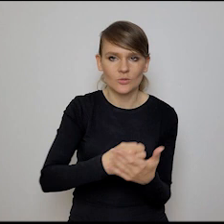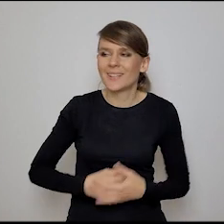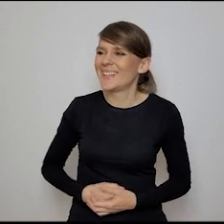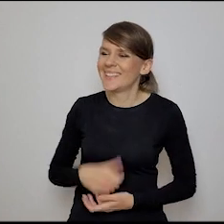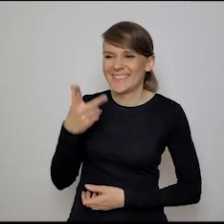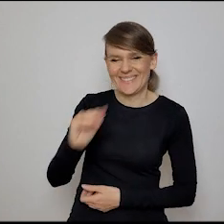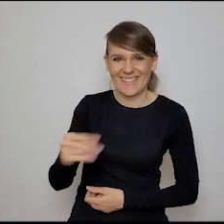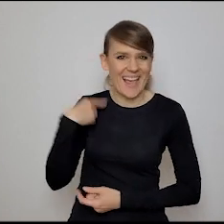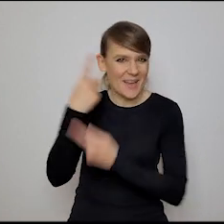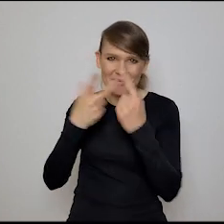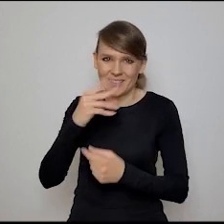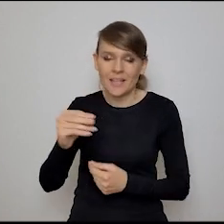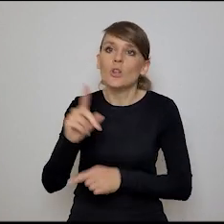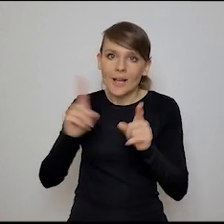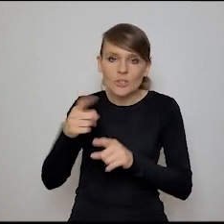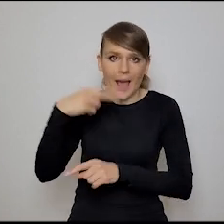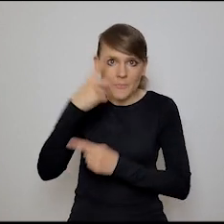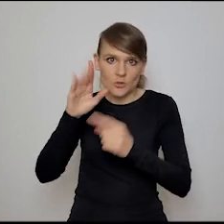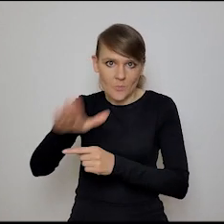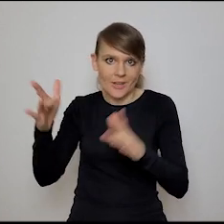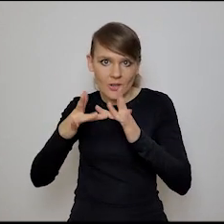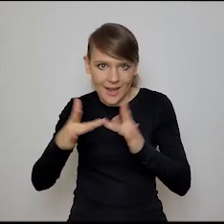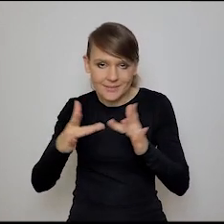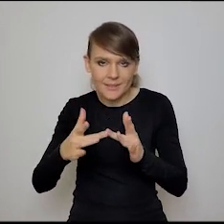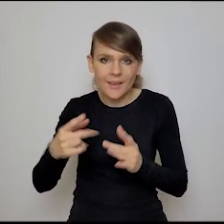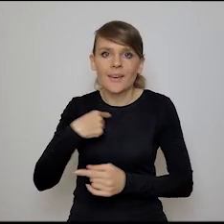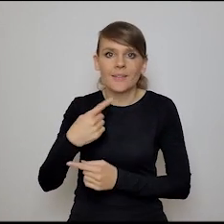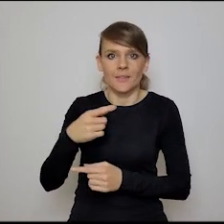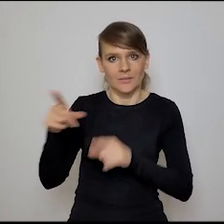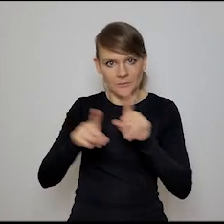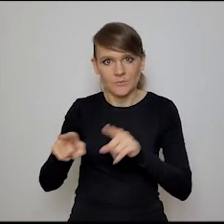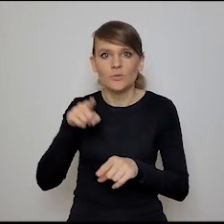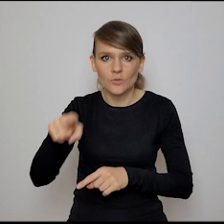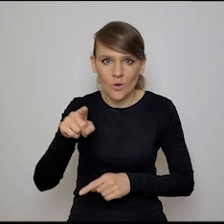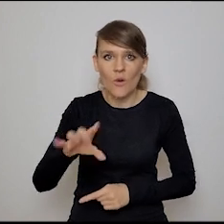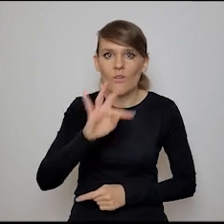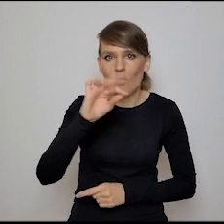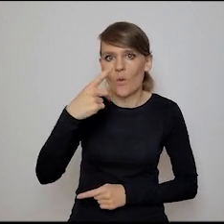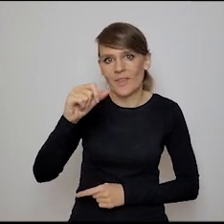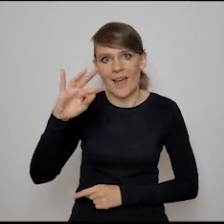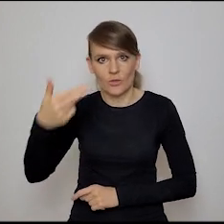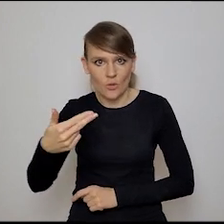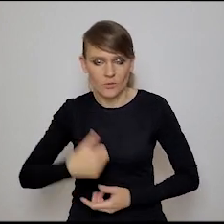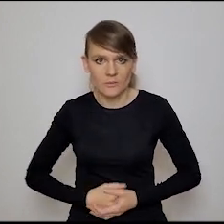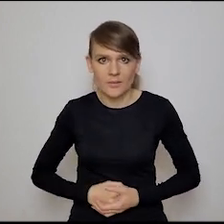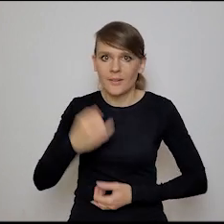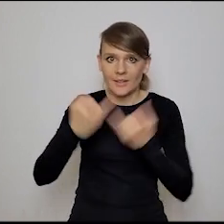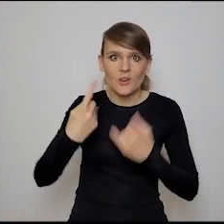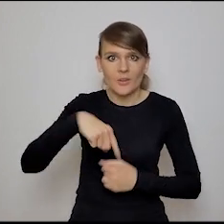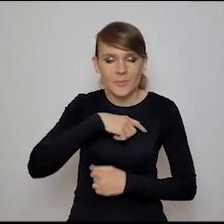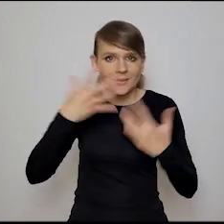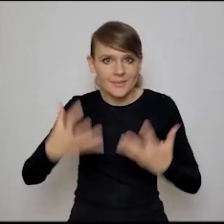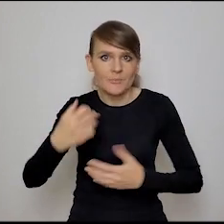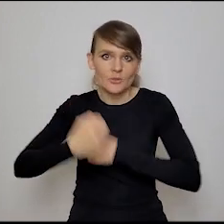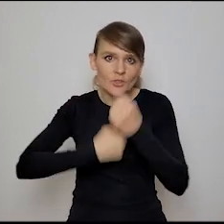Myślę, że nie. Myślę, że masz szację. Znaczy, sensie, ja uważam, że... Znaczy, to jest foundation. Jeżeli mamy w ogóle jakoś koegzystować i się